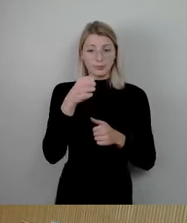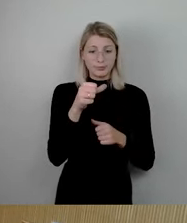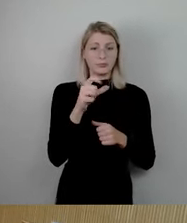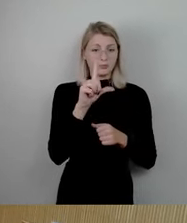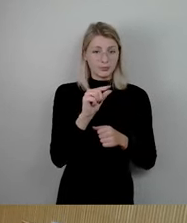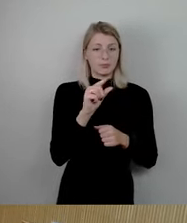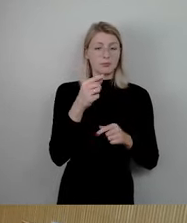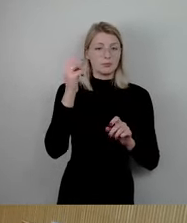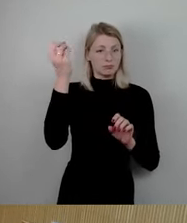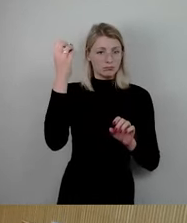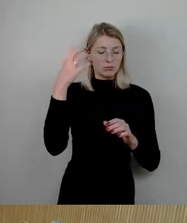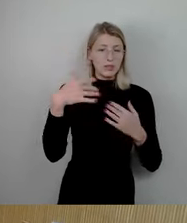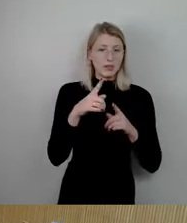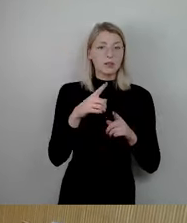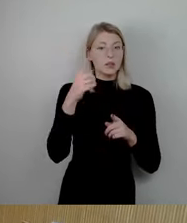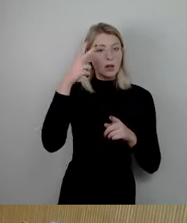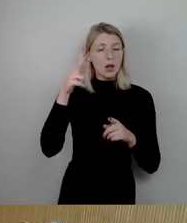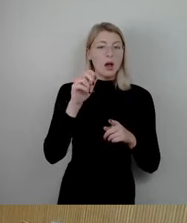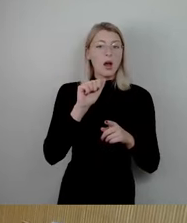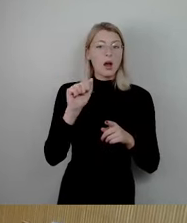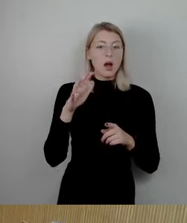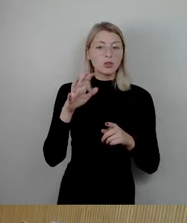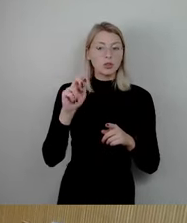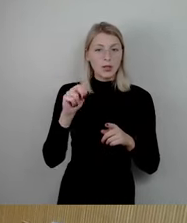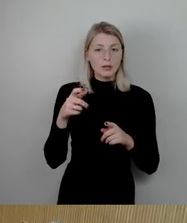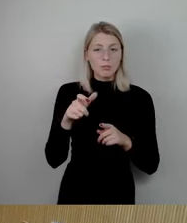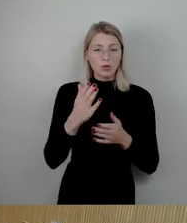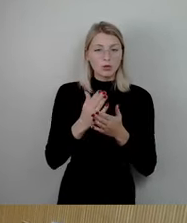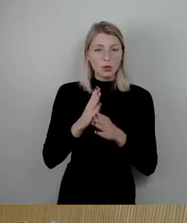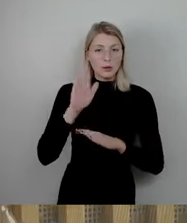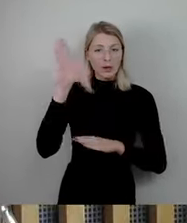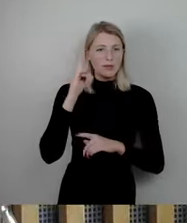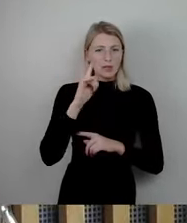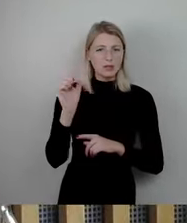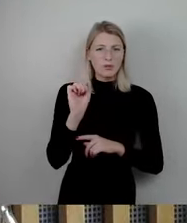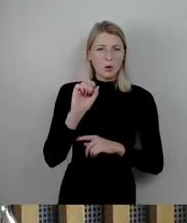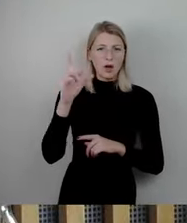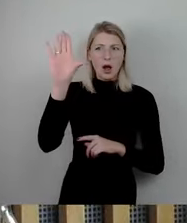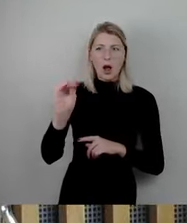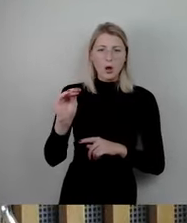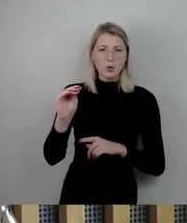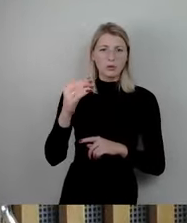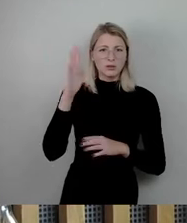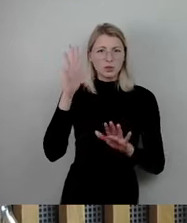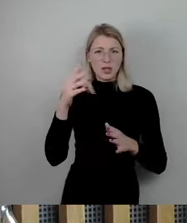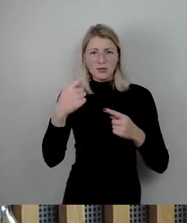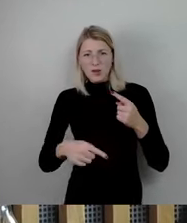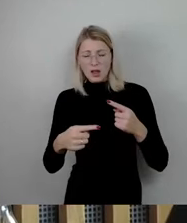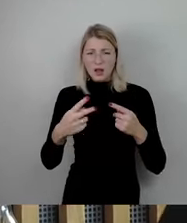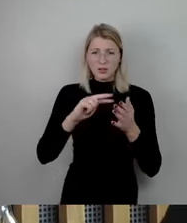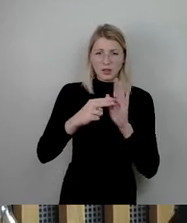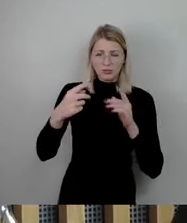reden. Herr Aschenbach hatte sich schon gemeldet. Ich weiß auch nicht, warum das Ding wieder ausgegangen ist. Vielleicht war es ein Fehler, vielleicht ist es ein technischer Fehler,